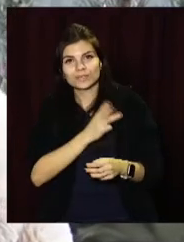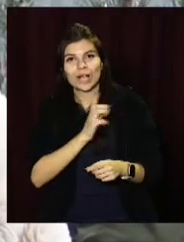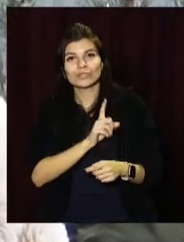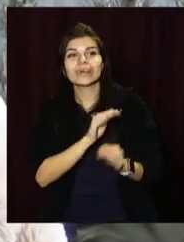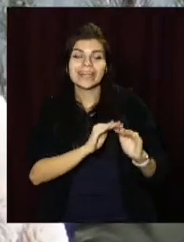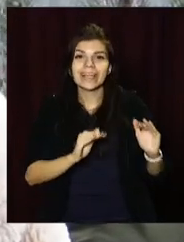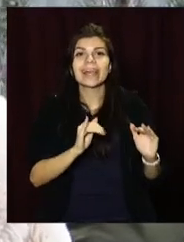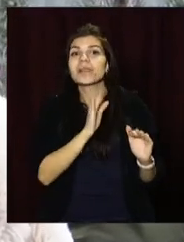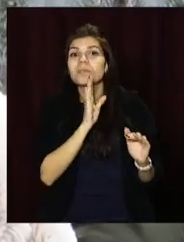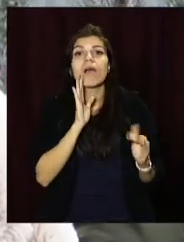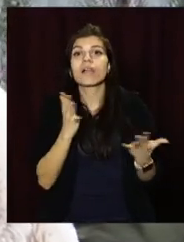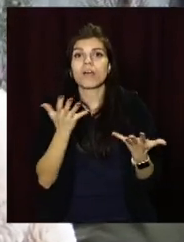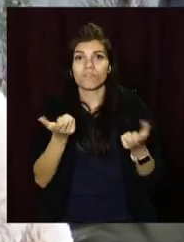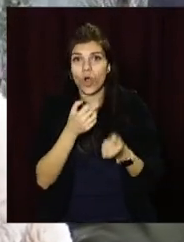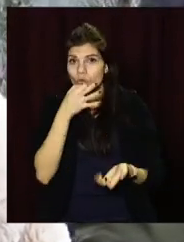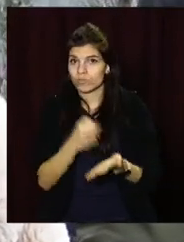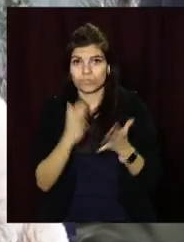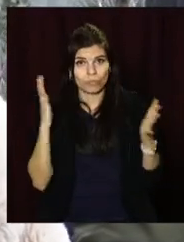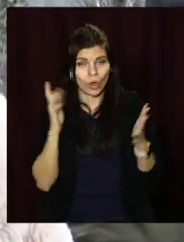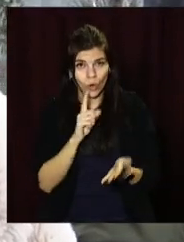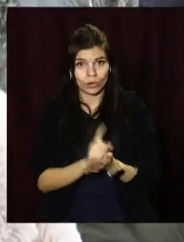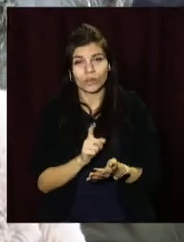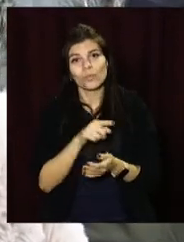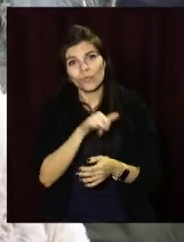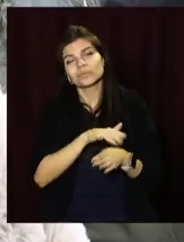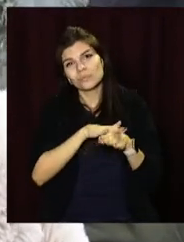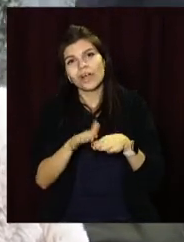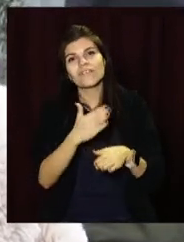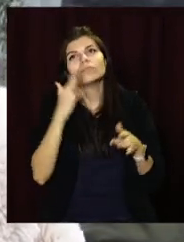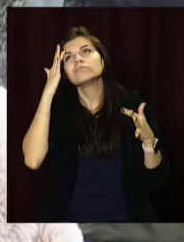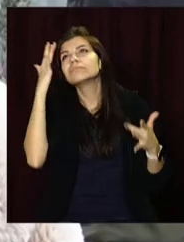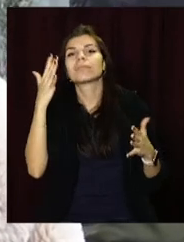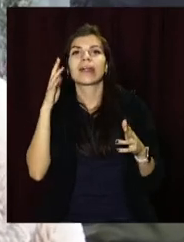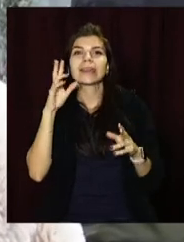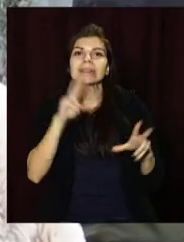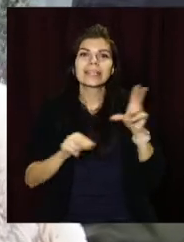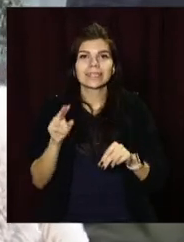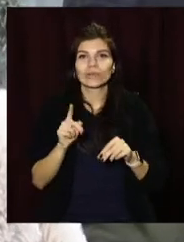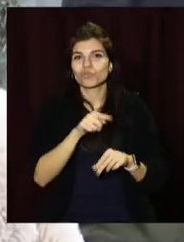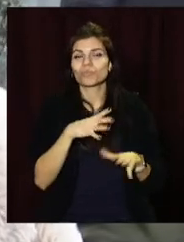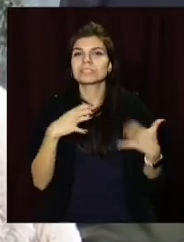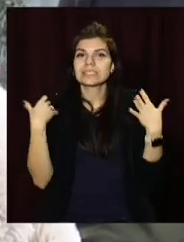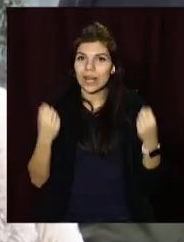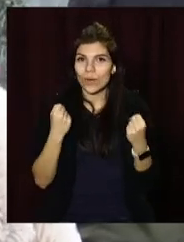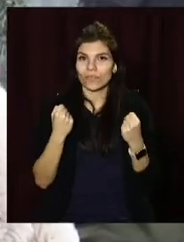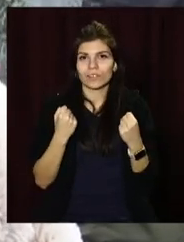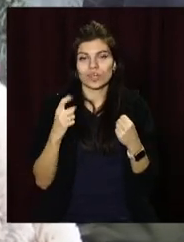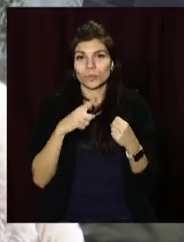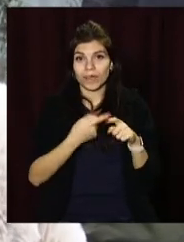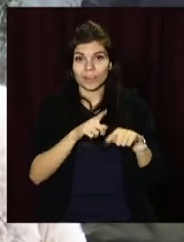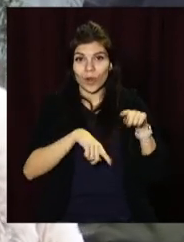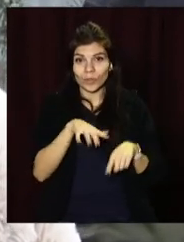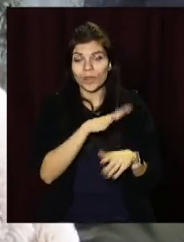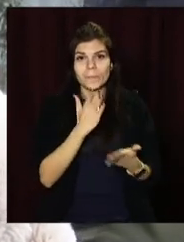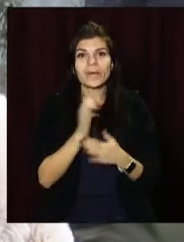батьків, які взяли на себе дуже велике зобов'язання, щоб в них збулися їх мрії, надії, щоб вони були здорові, щоб ці родини